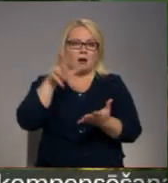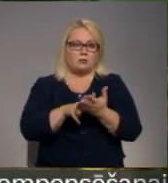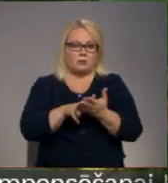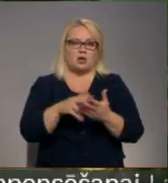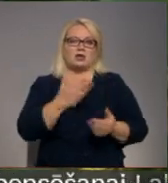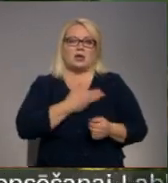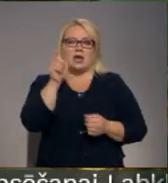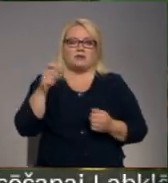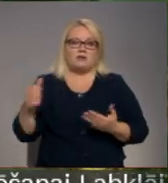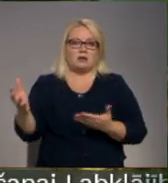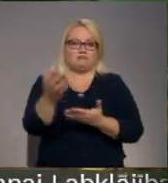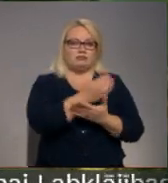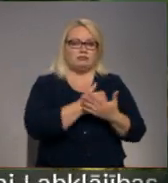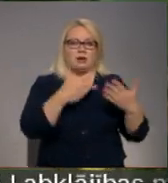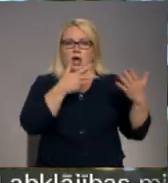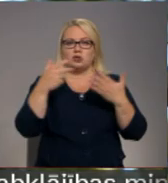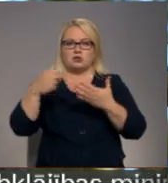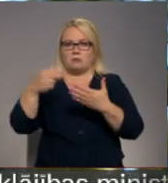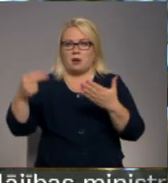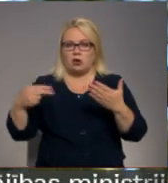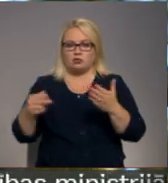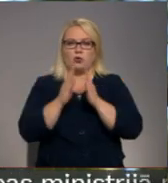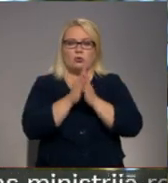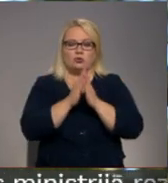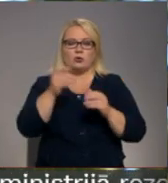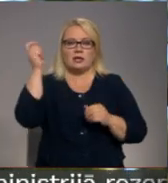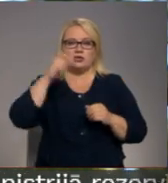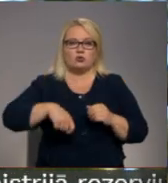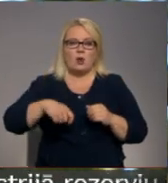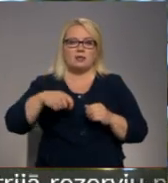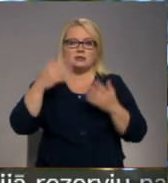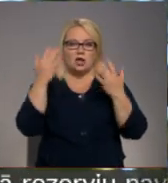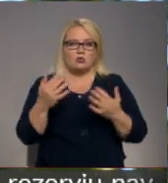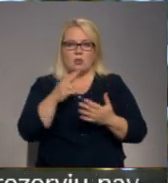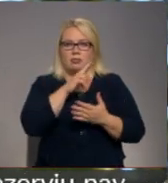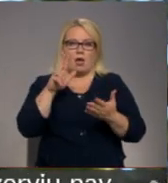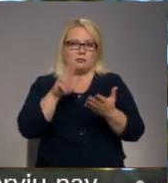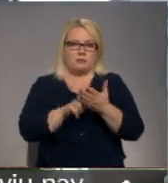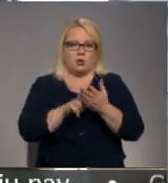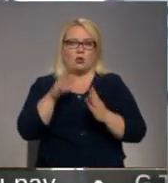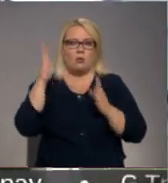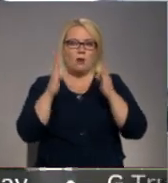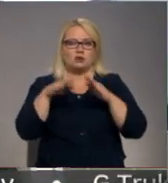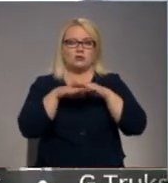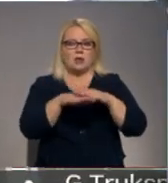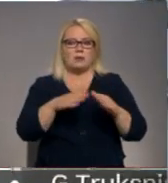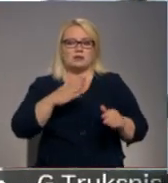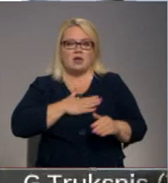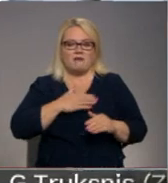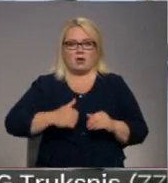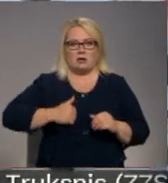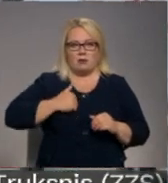iedzīvotāji savāc 800 pārakstus, aicinot izsolas rezultātus neapstiprināt un mežu saglabāt savā īpašumā.